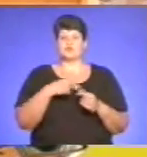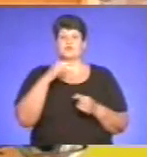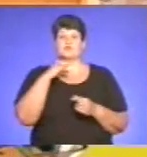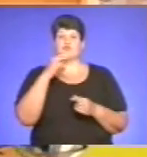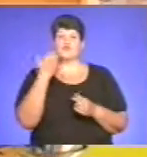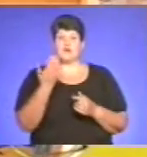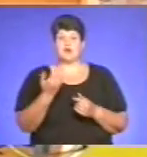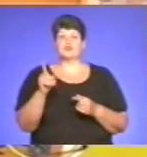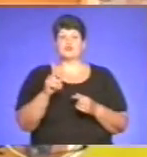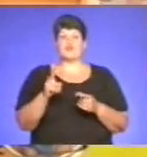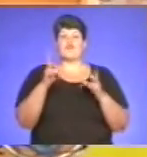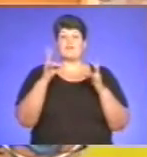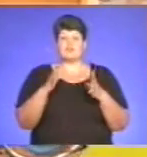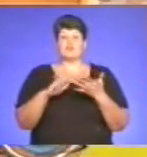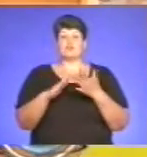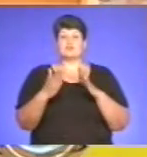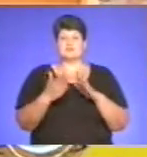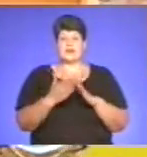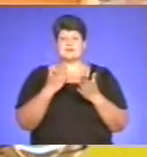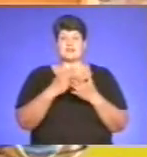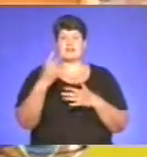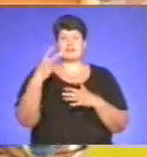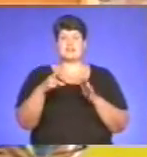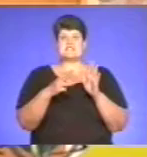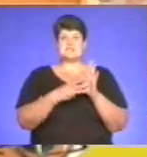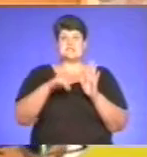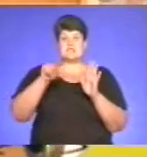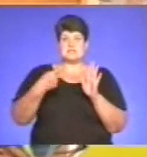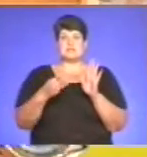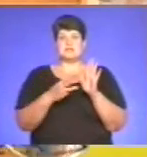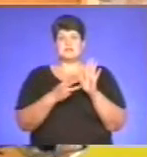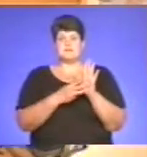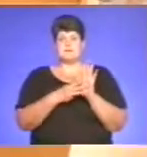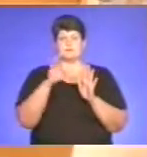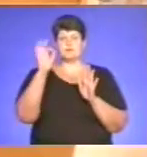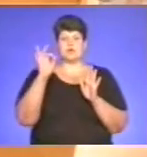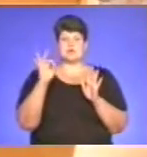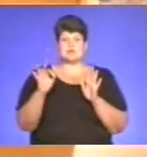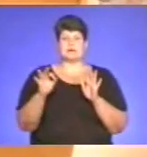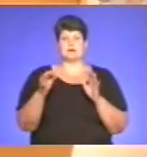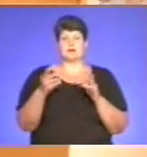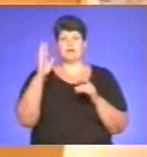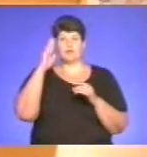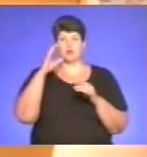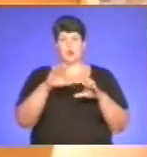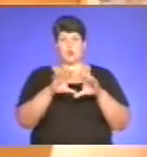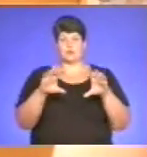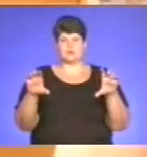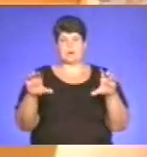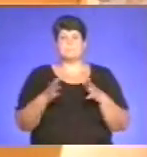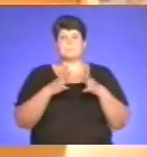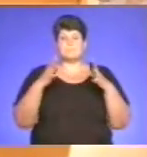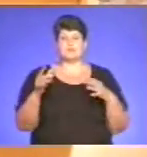увагу, що в аварійному стані знаходиться 28,8% мереж водопостачання. Більшість з них